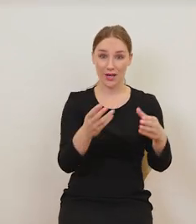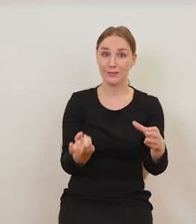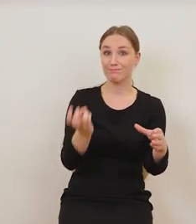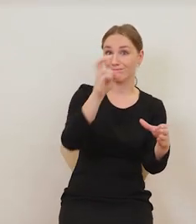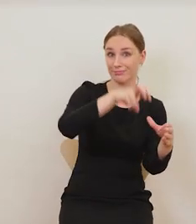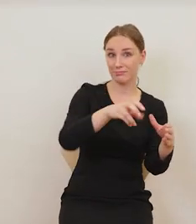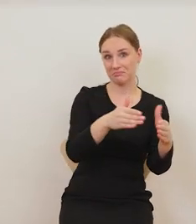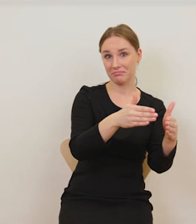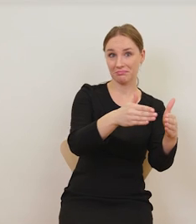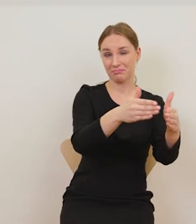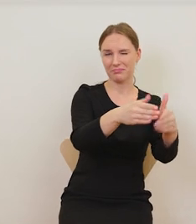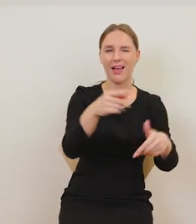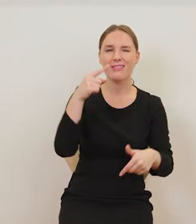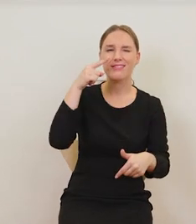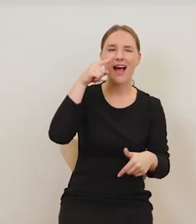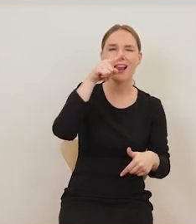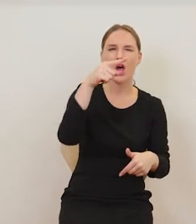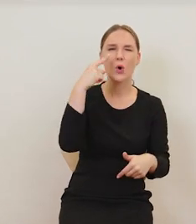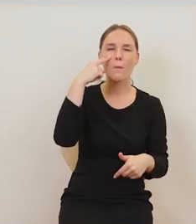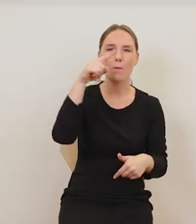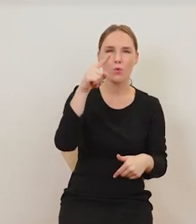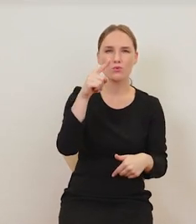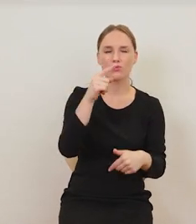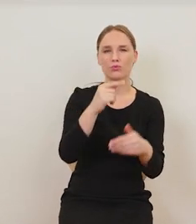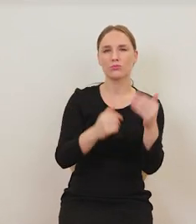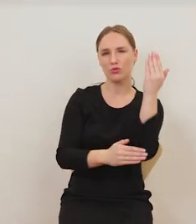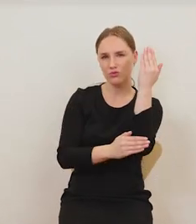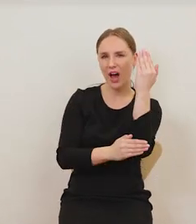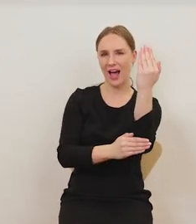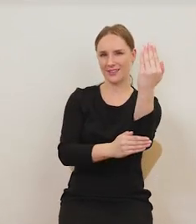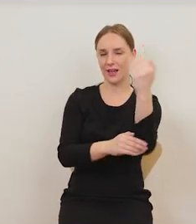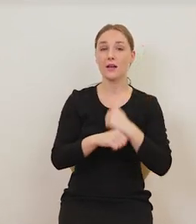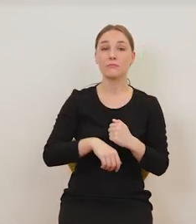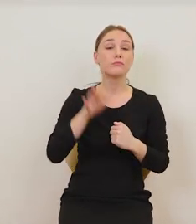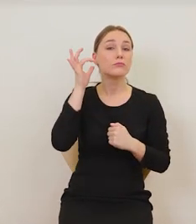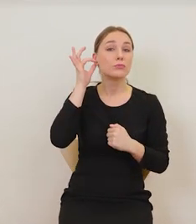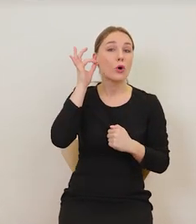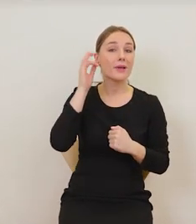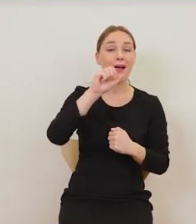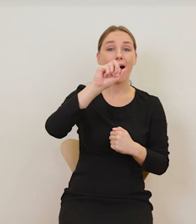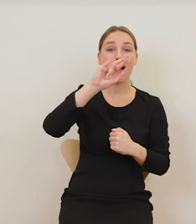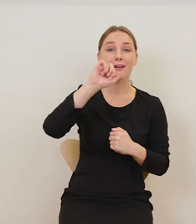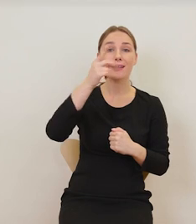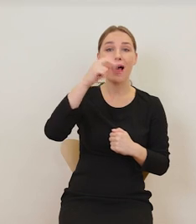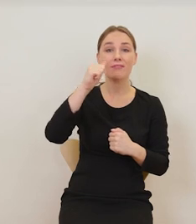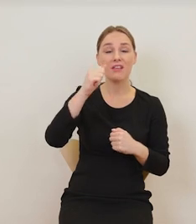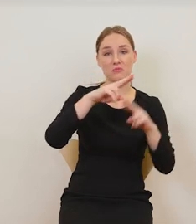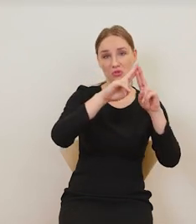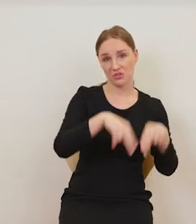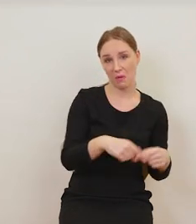w oddali widać żagiel niewielki tego okrętu, a Ariadna zostaje sama. Ale tu w dalszym ciągu